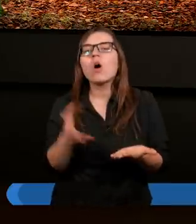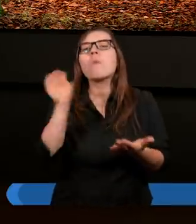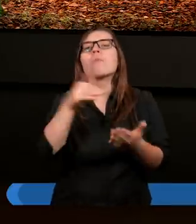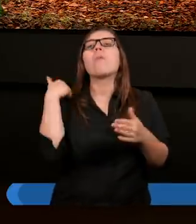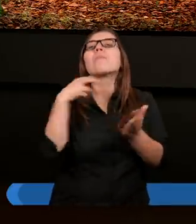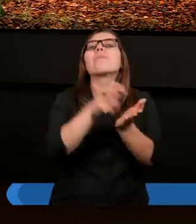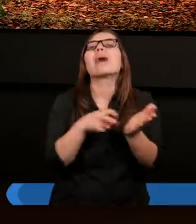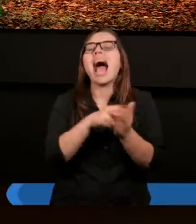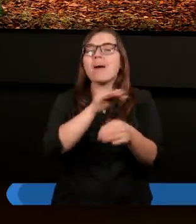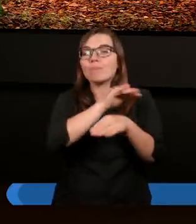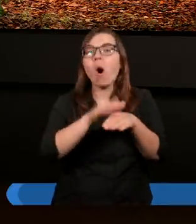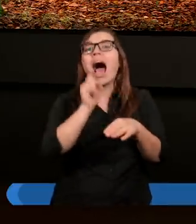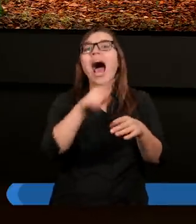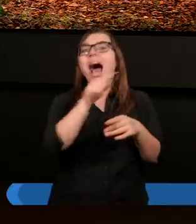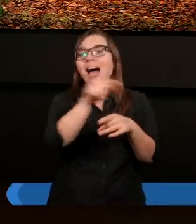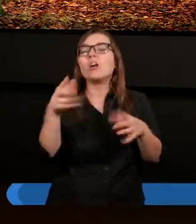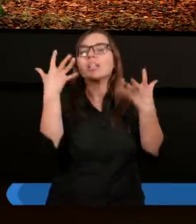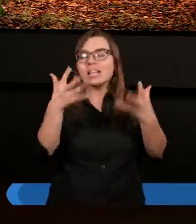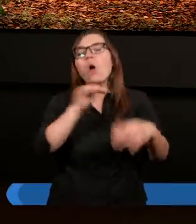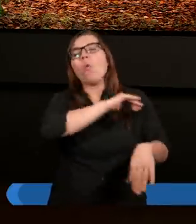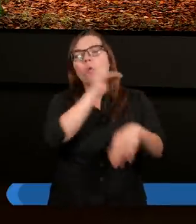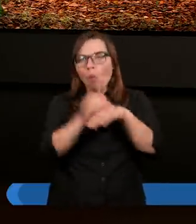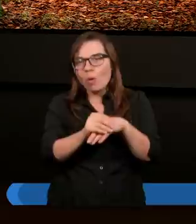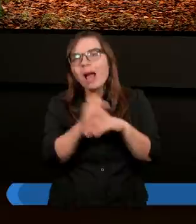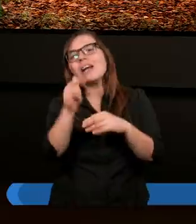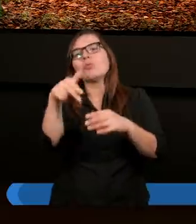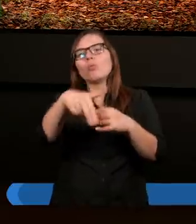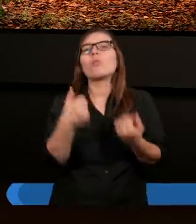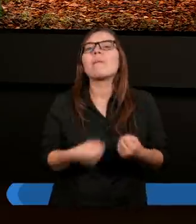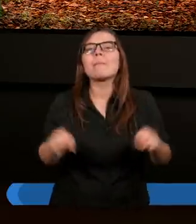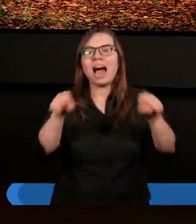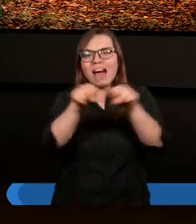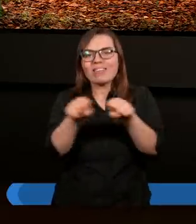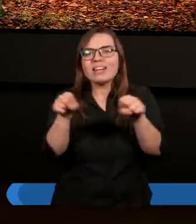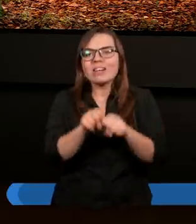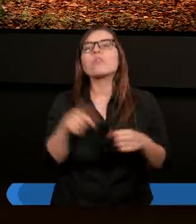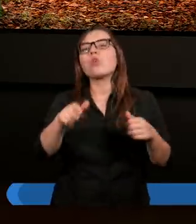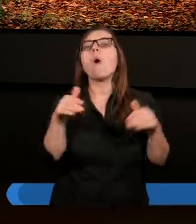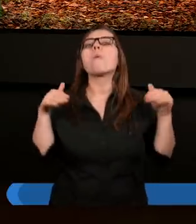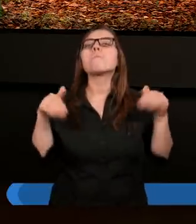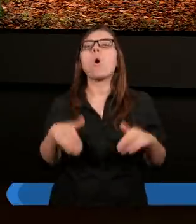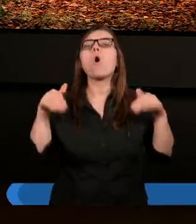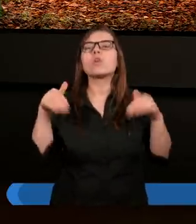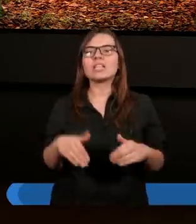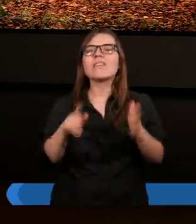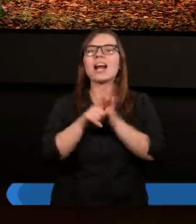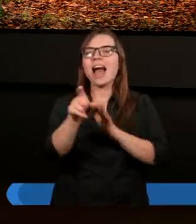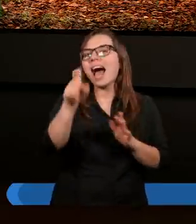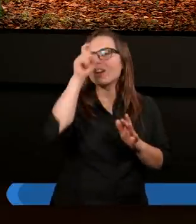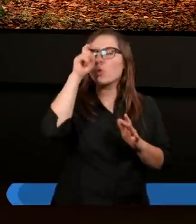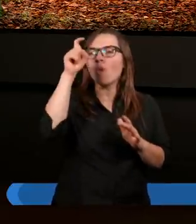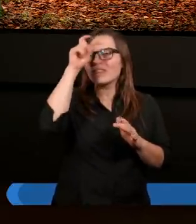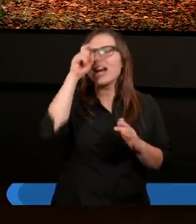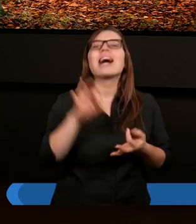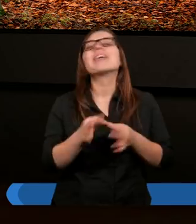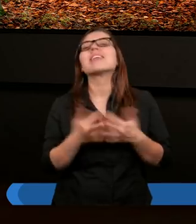było tego pojednania. I usprawiedliwienie staje się możliwe dla człowieka,